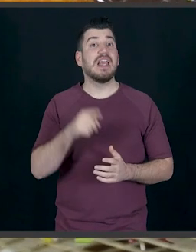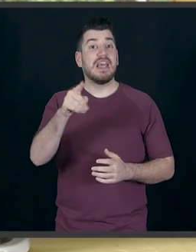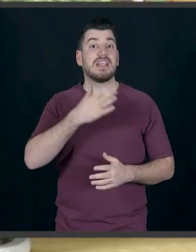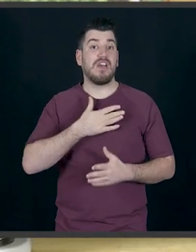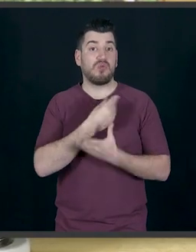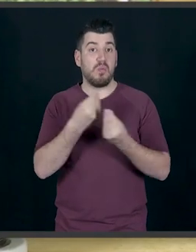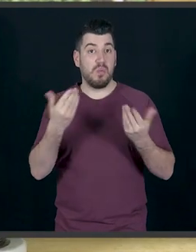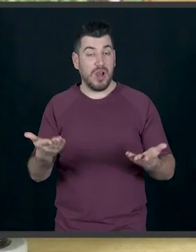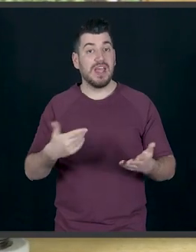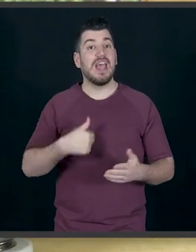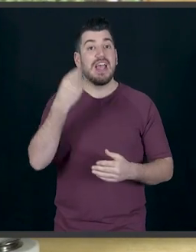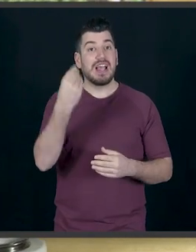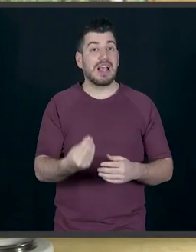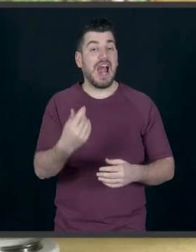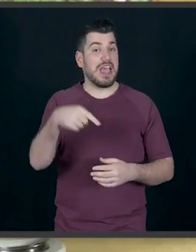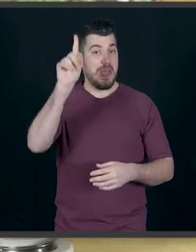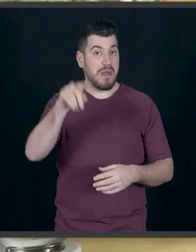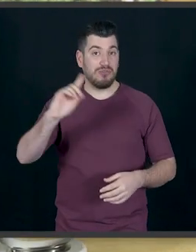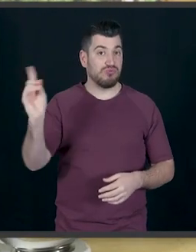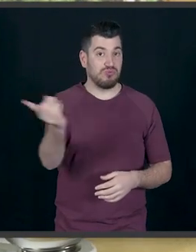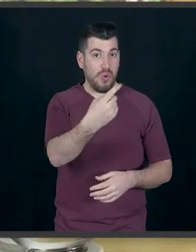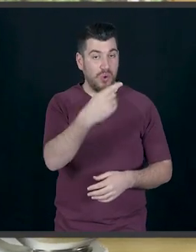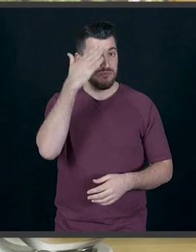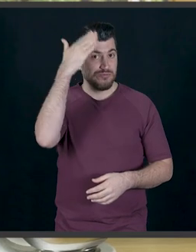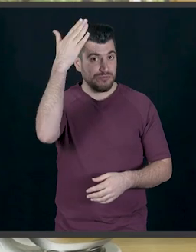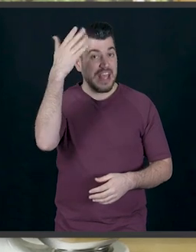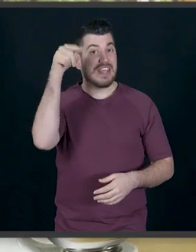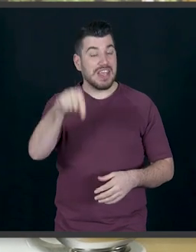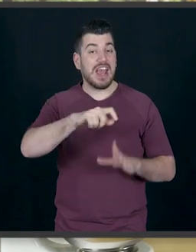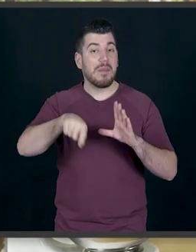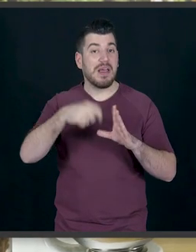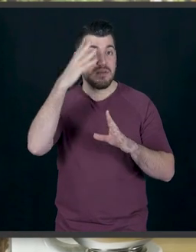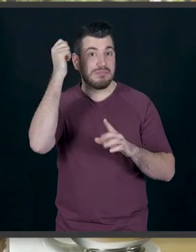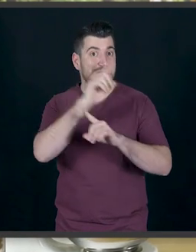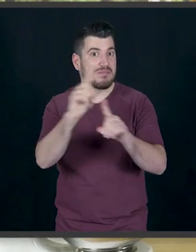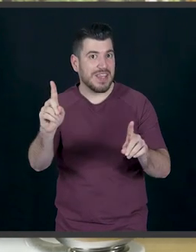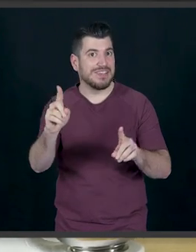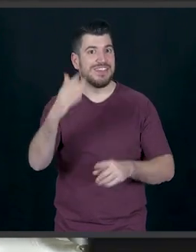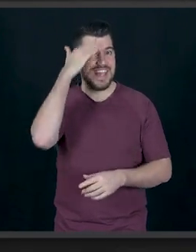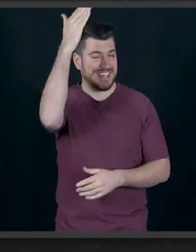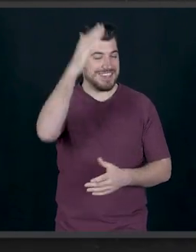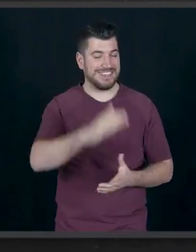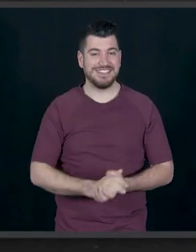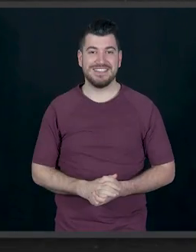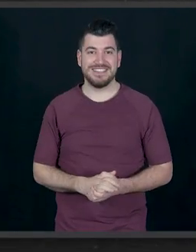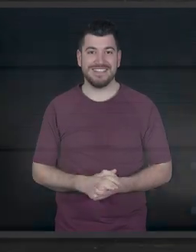Σας ευχαριστώ πολύ. Να έχετε μια υπέροχη μέρα και να μαγειρεύετε. Γεια σας!